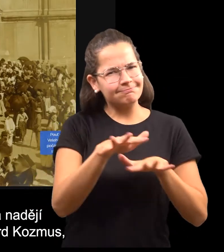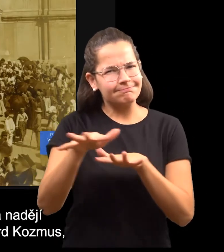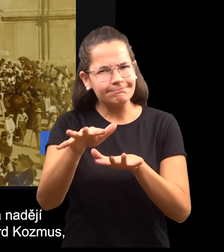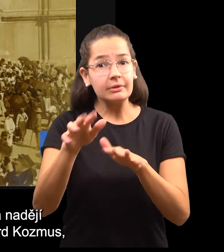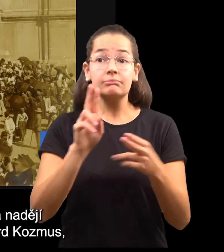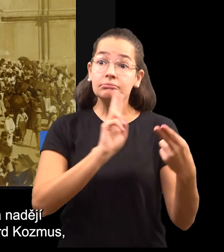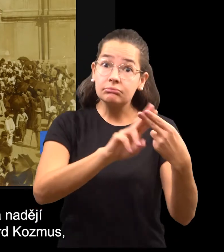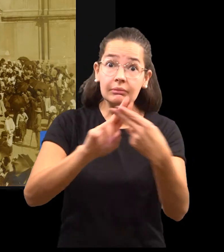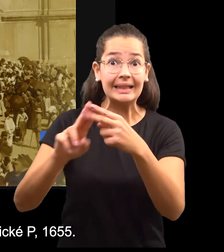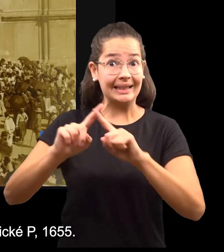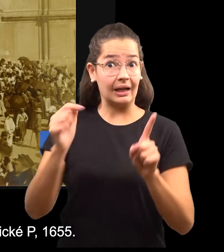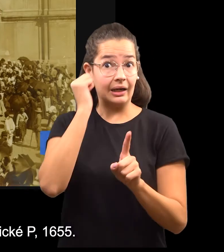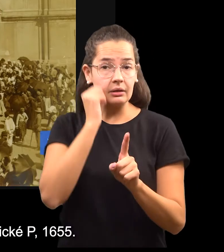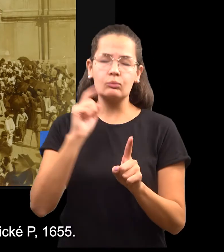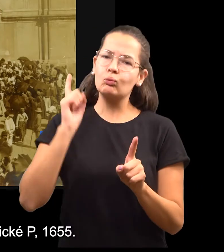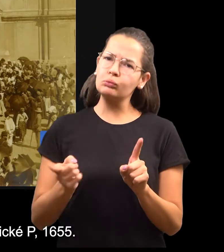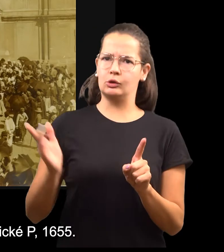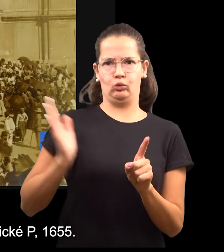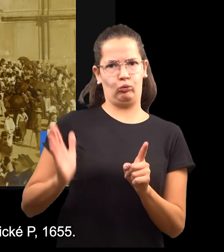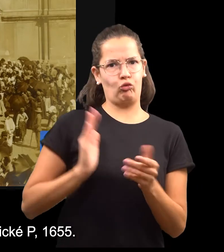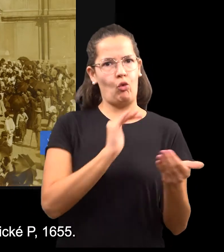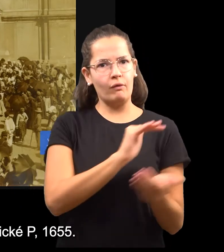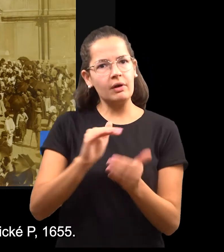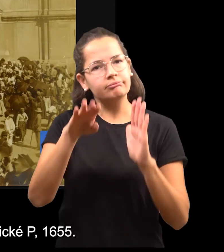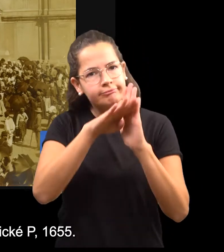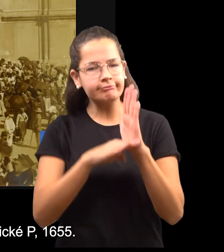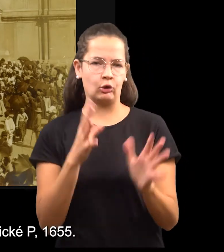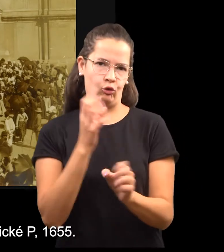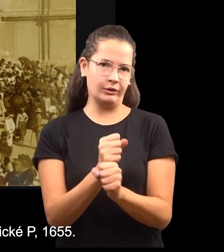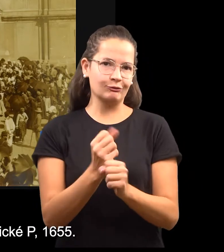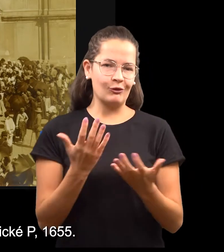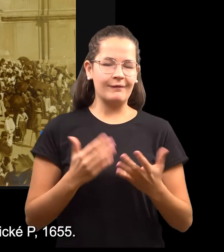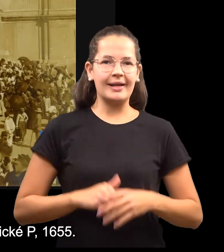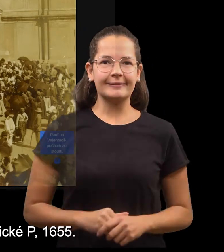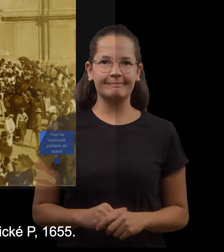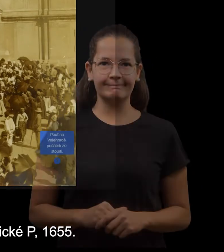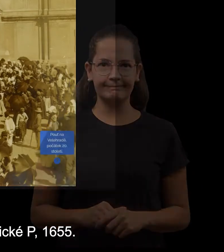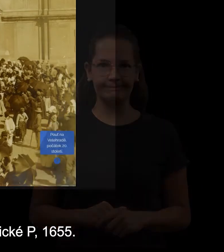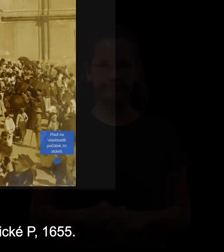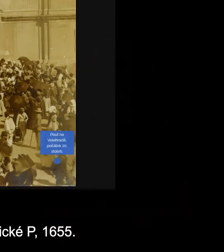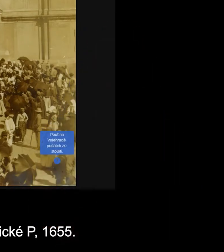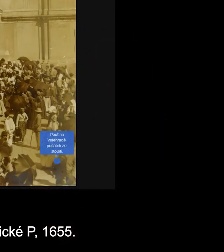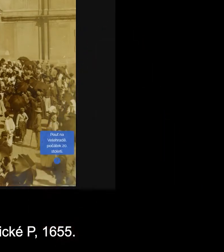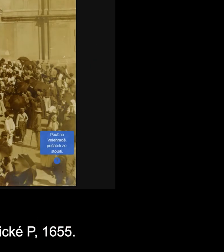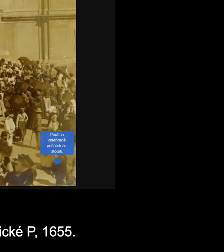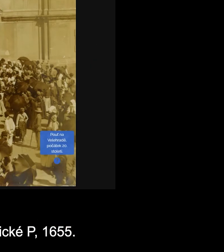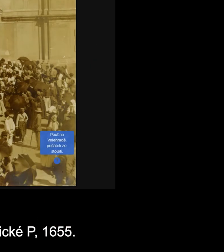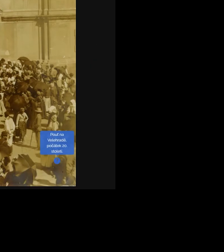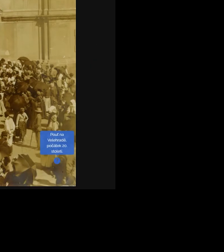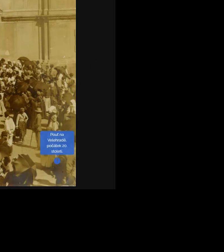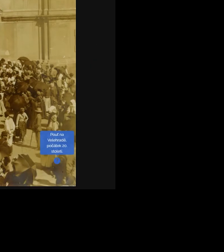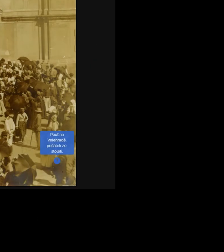Bernard Kozmus Poutní příručka Pěkné poutnické p. 1655